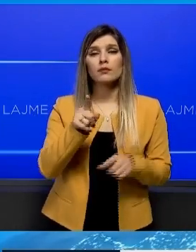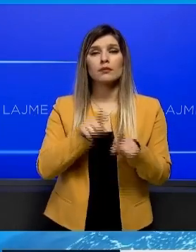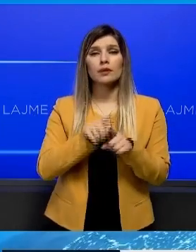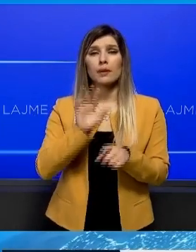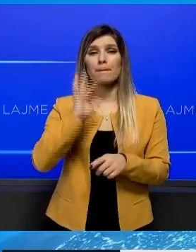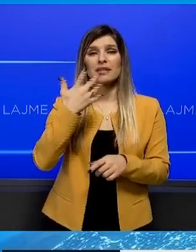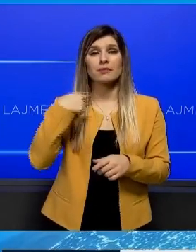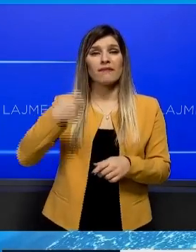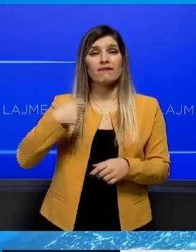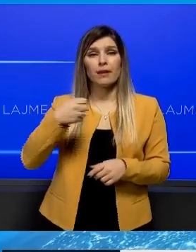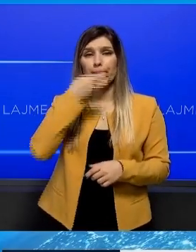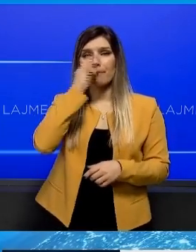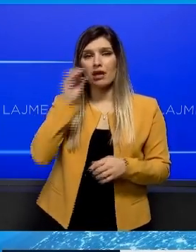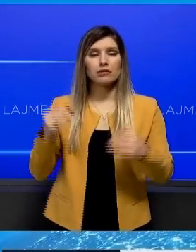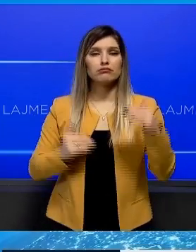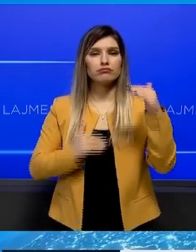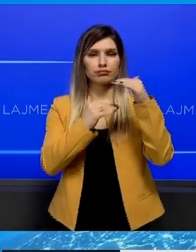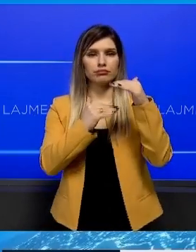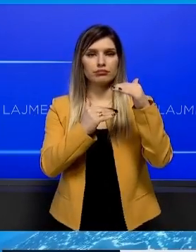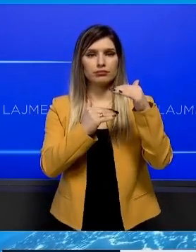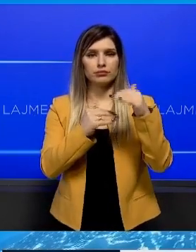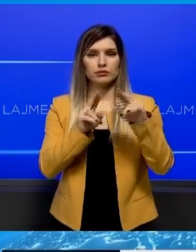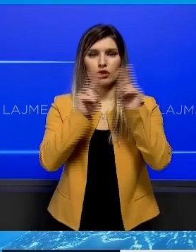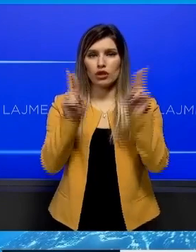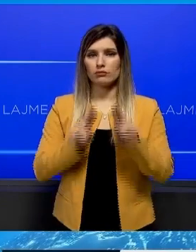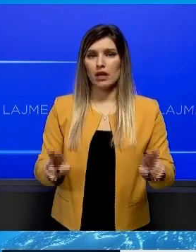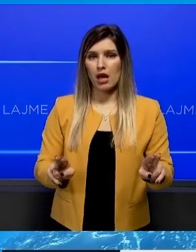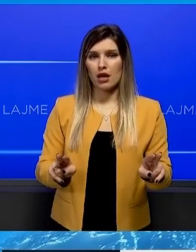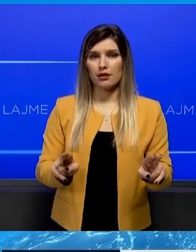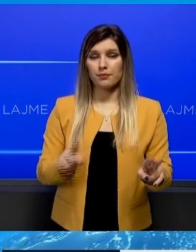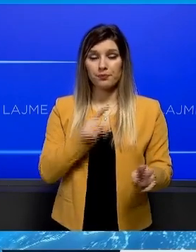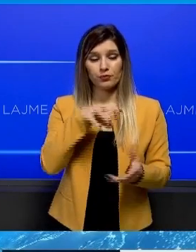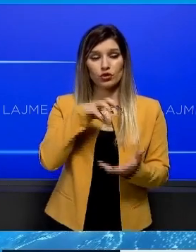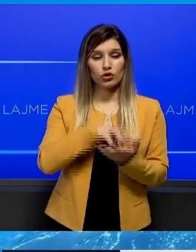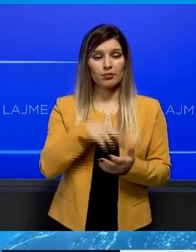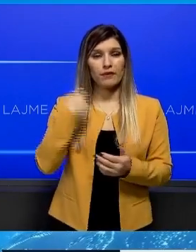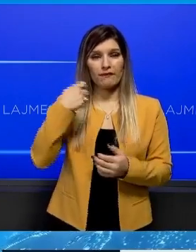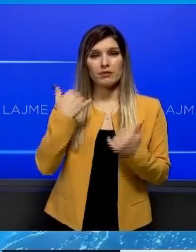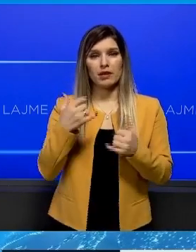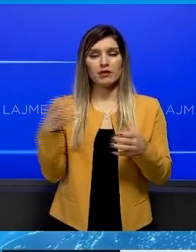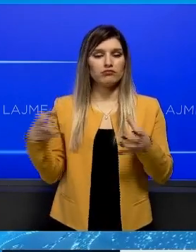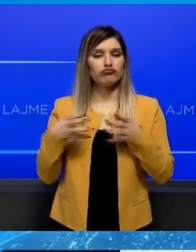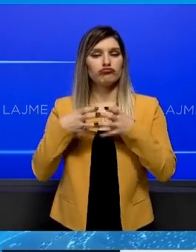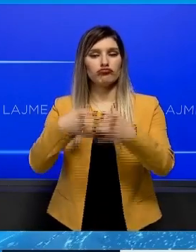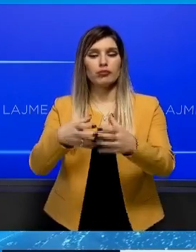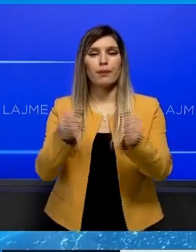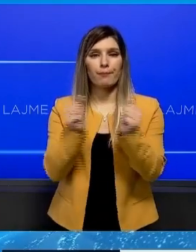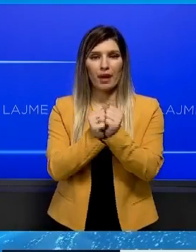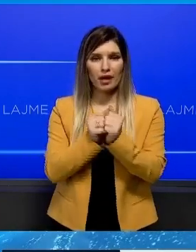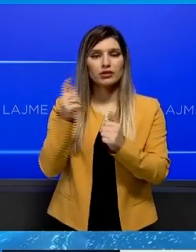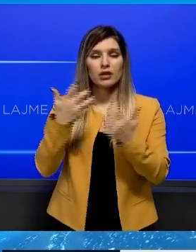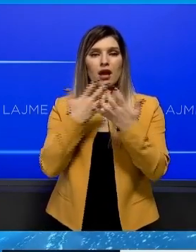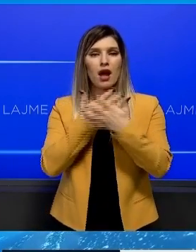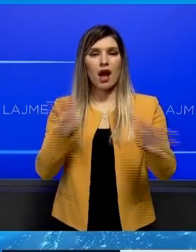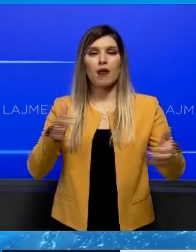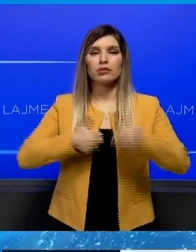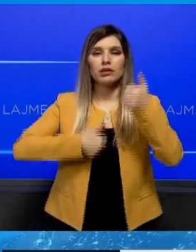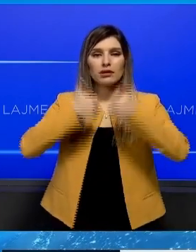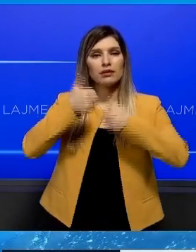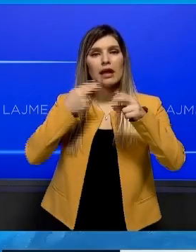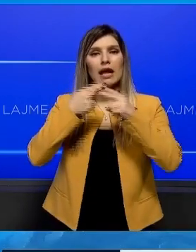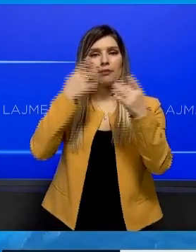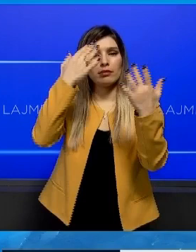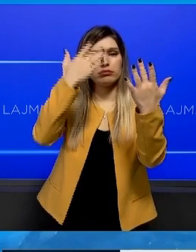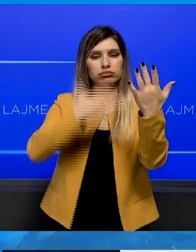mesin e 15 filmave më të mirë në kategorin e filmit nërkomtar. Ekipi filmit sot ishin bashk të kësa u shpallë nominimet për ceremonin që do të